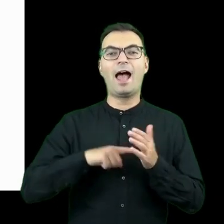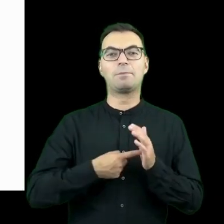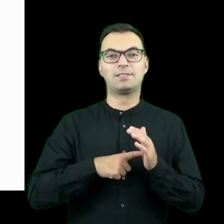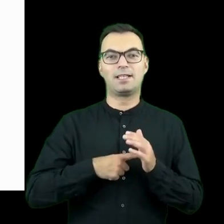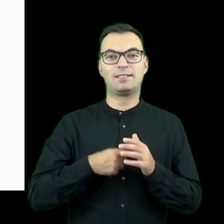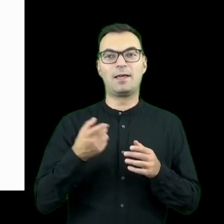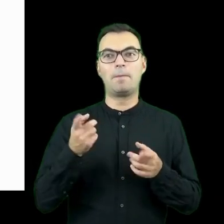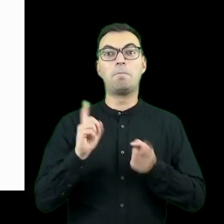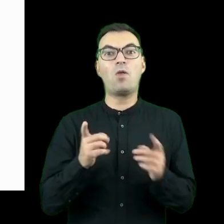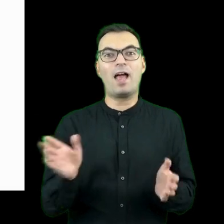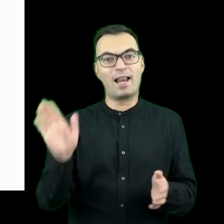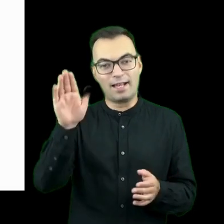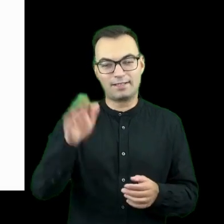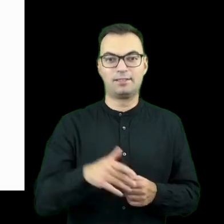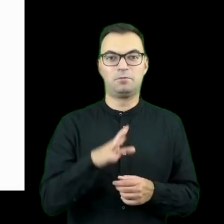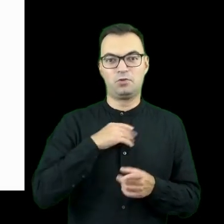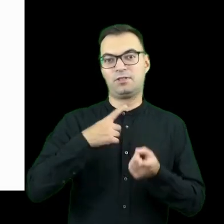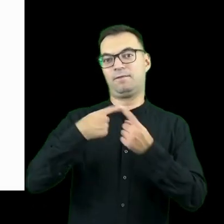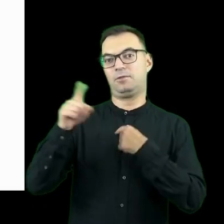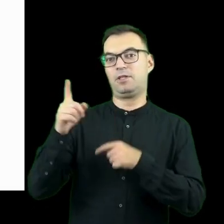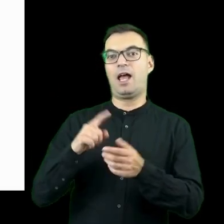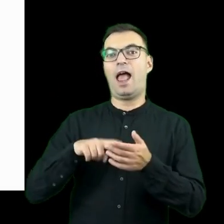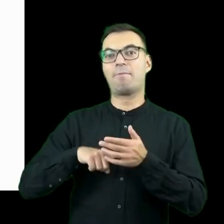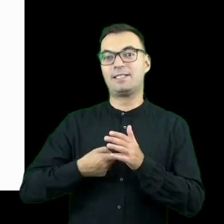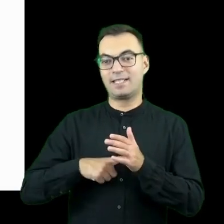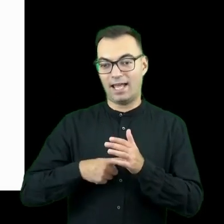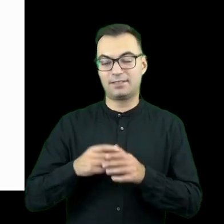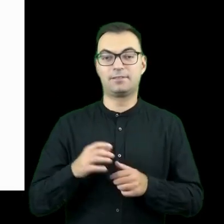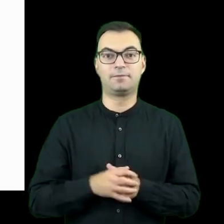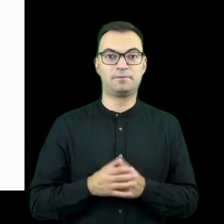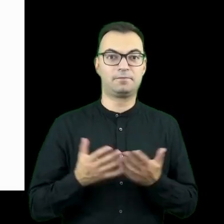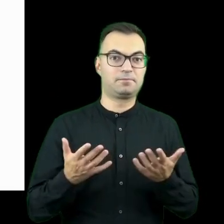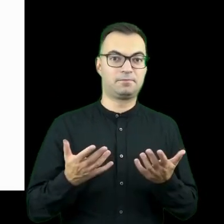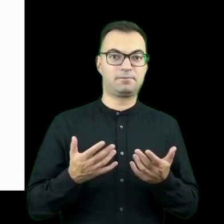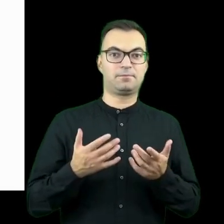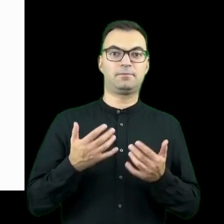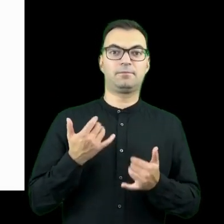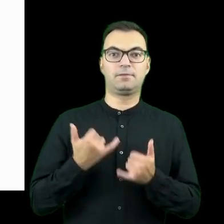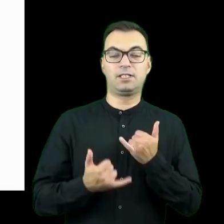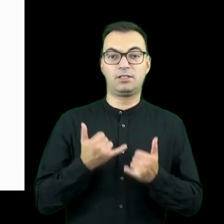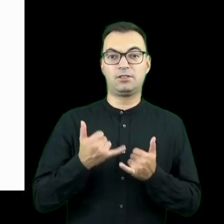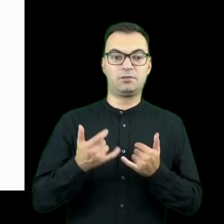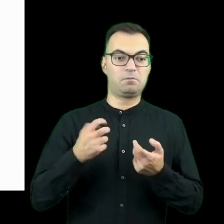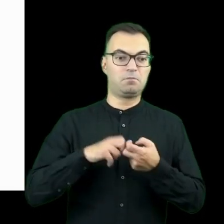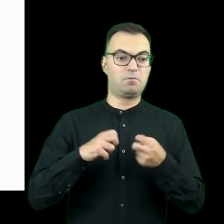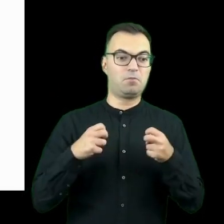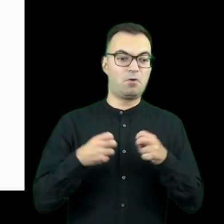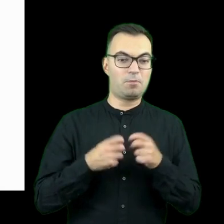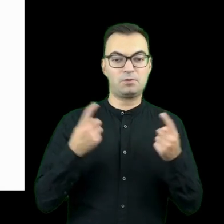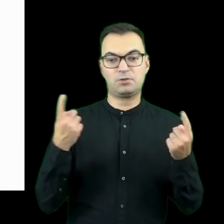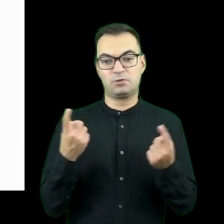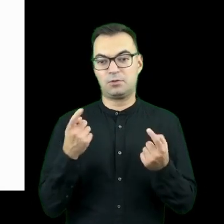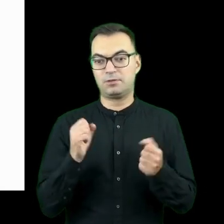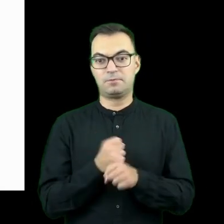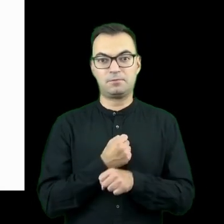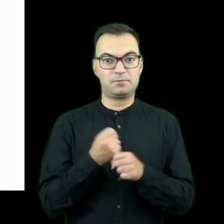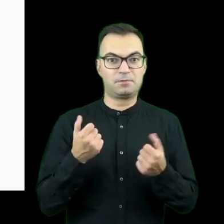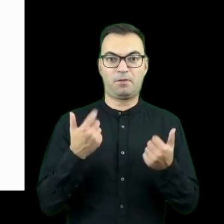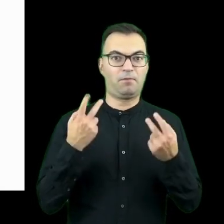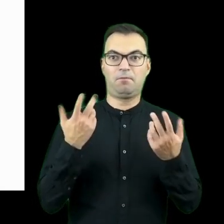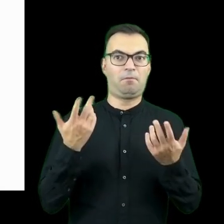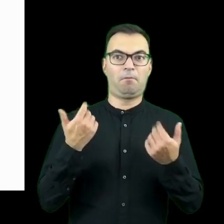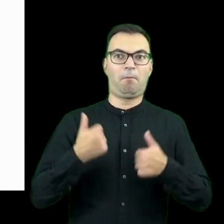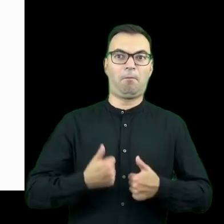administracyjnego, który można wysłać do administracji, jeżeli dany problem prawny jest nie,